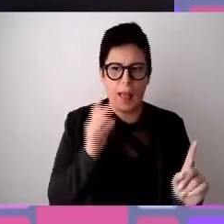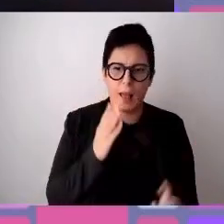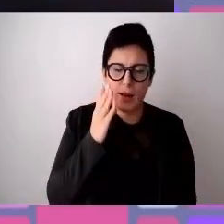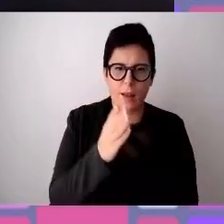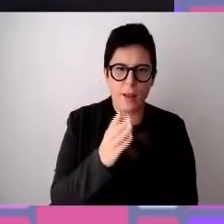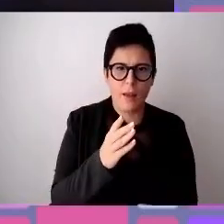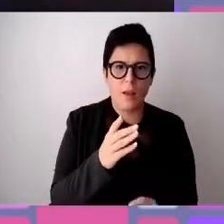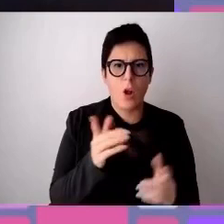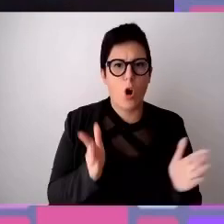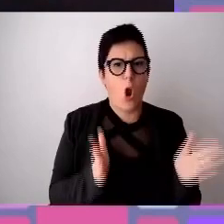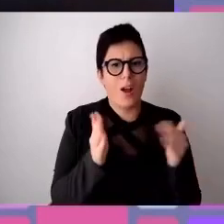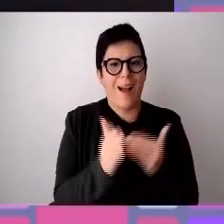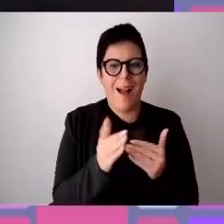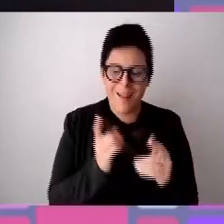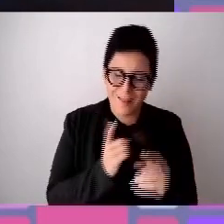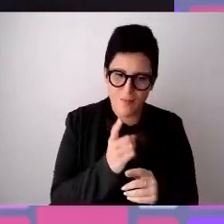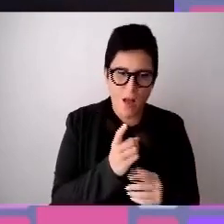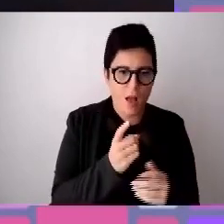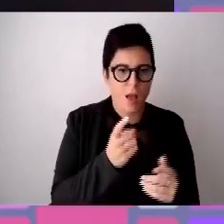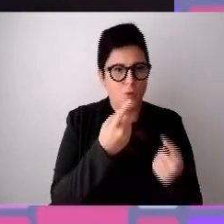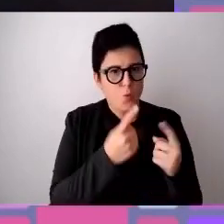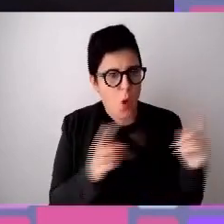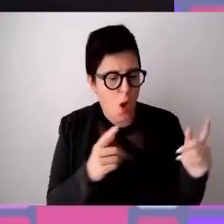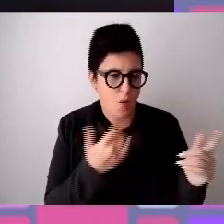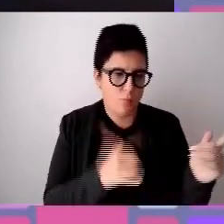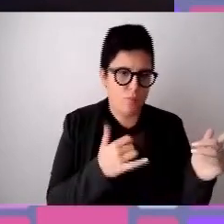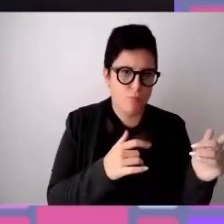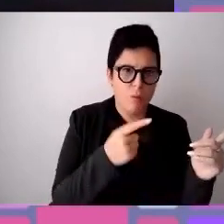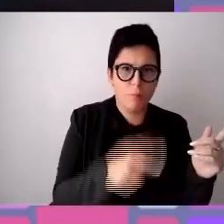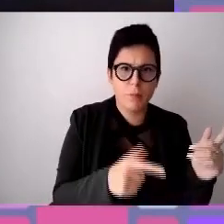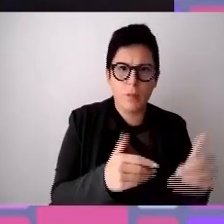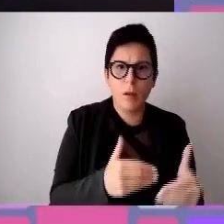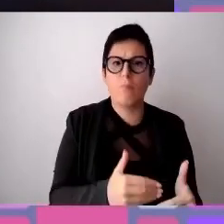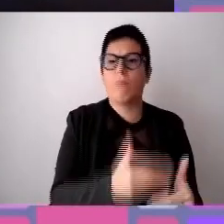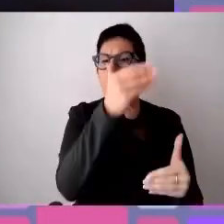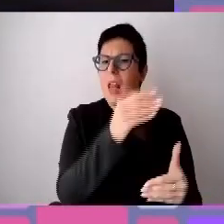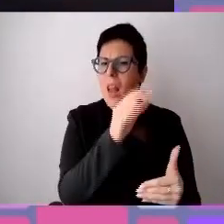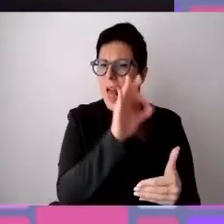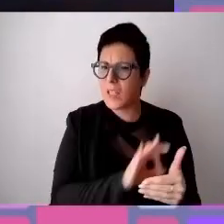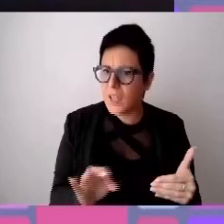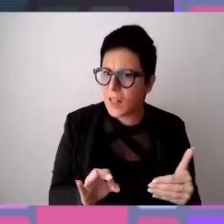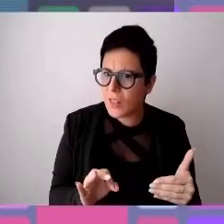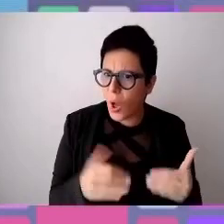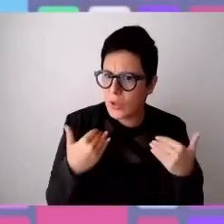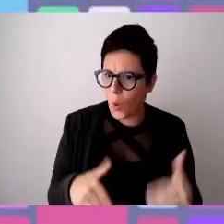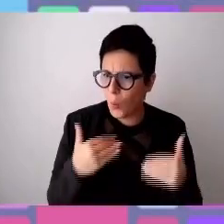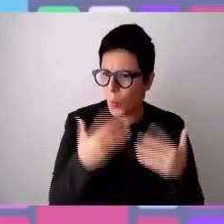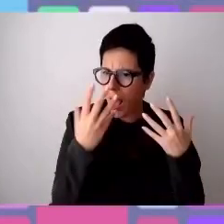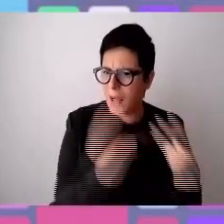andare a suonare nei locali mi rendo conto che ci sono magari molto più barriere architettoniche lì che qui, per dirne una, no?